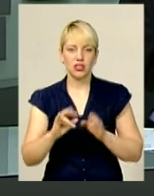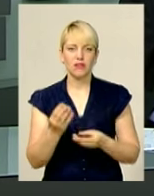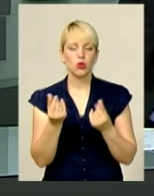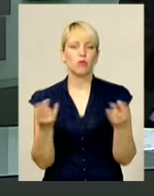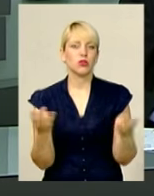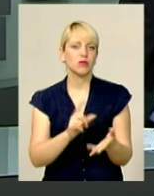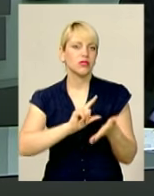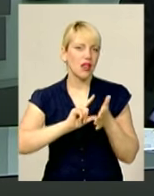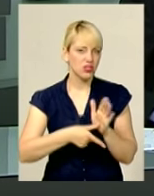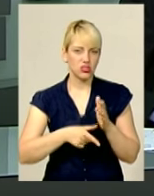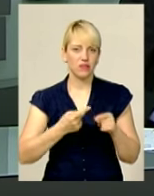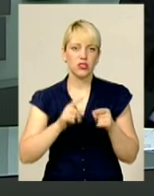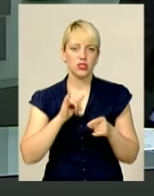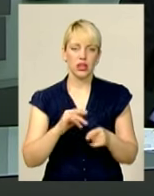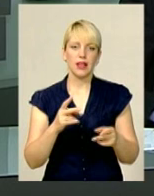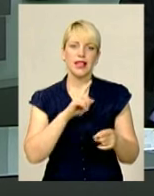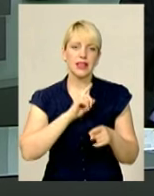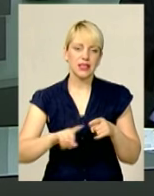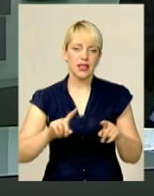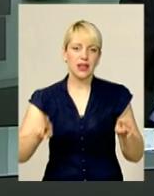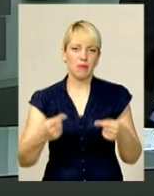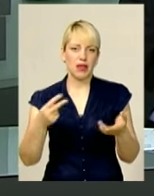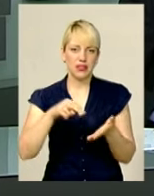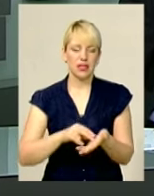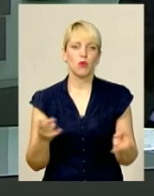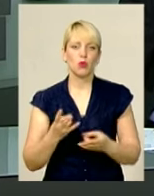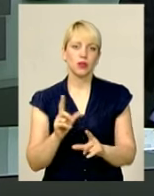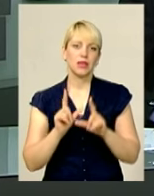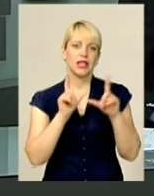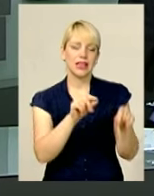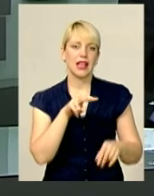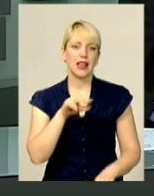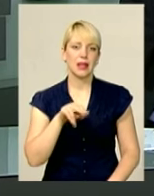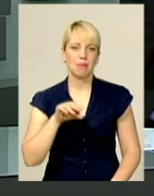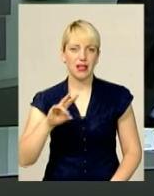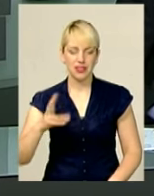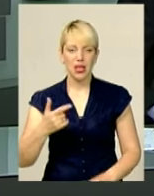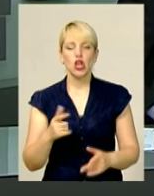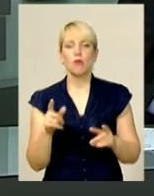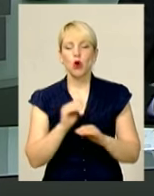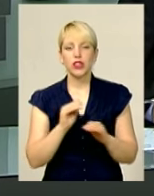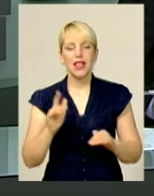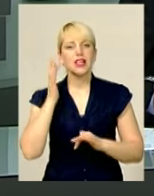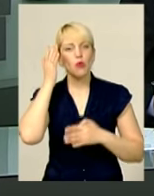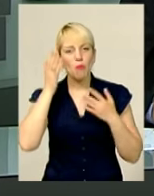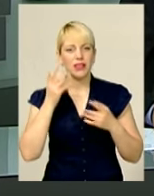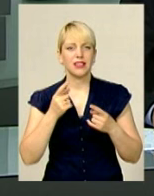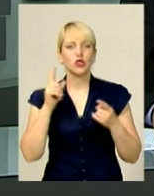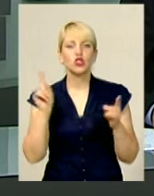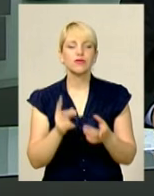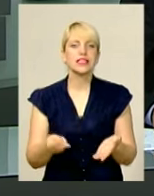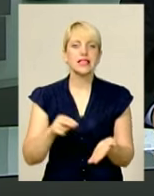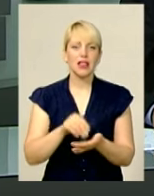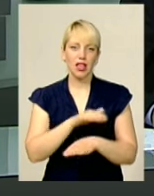'ї якнайшвидше. На інтенсивну реабілітацію треба їхати вже в липні. Про дитячу мрію – нарешті звестись на ноги та